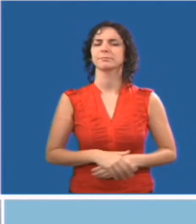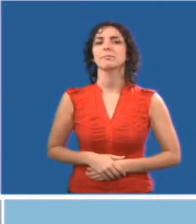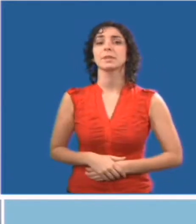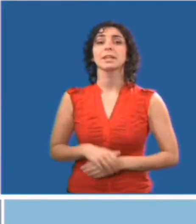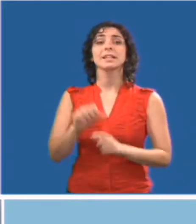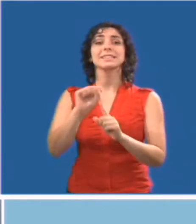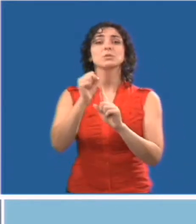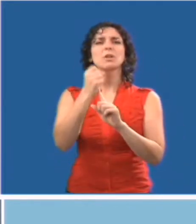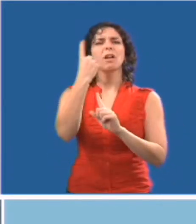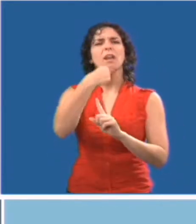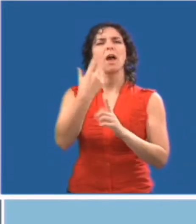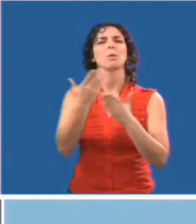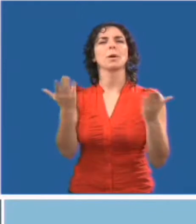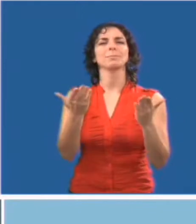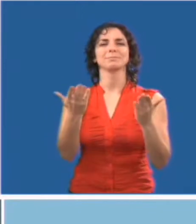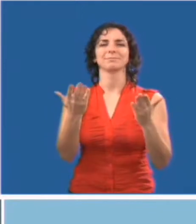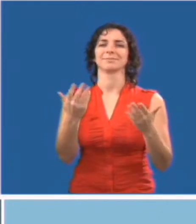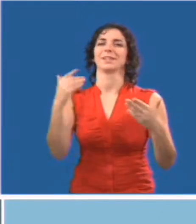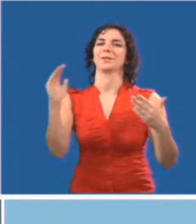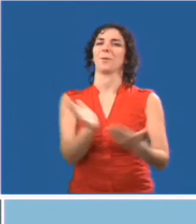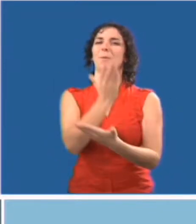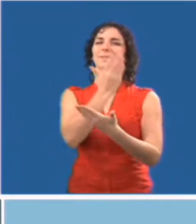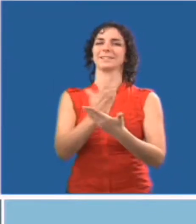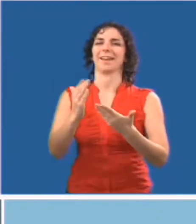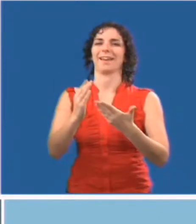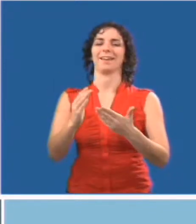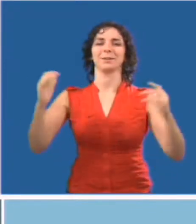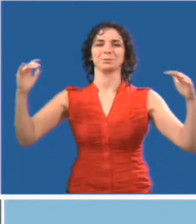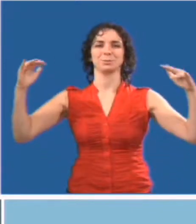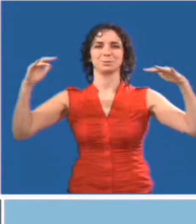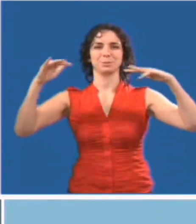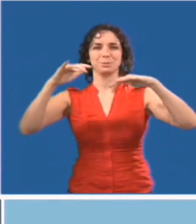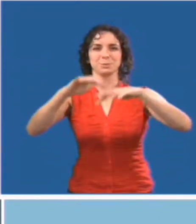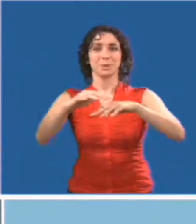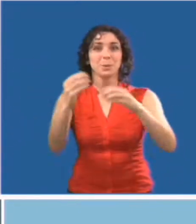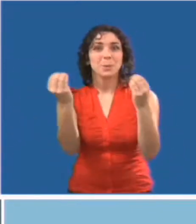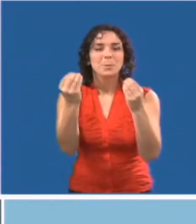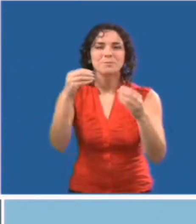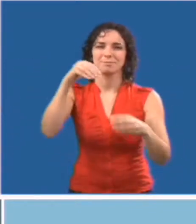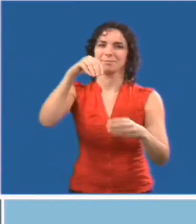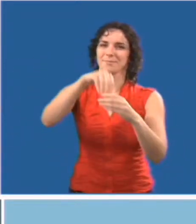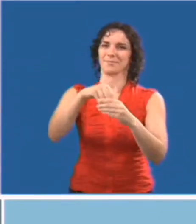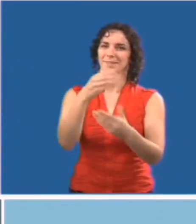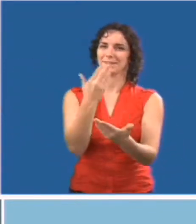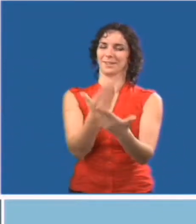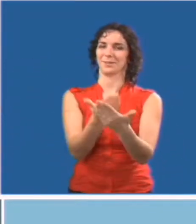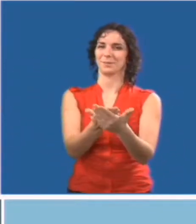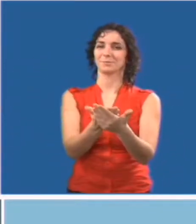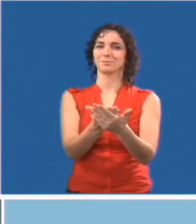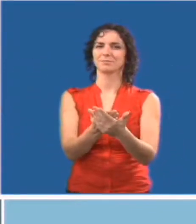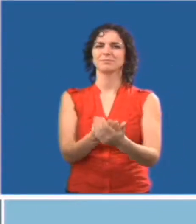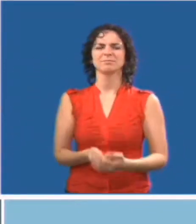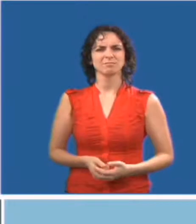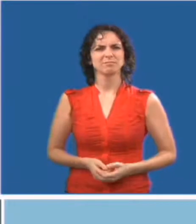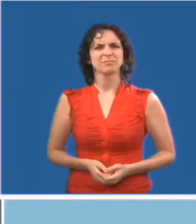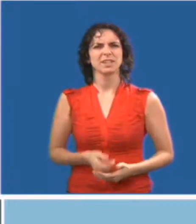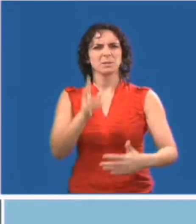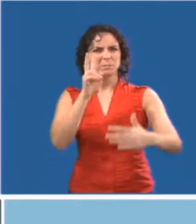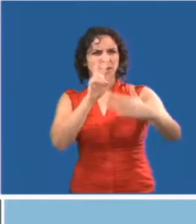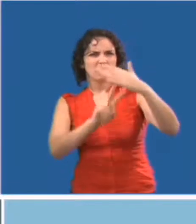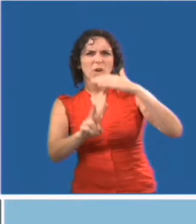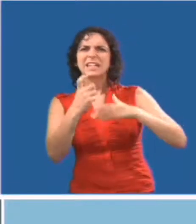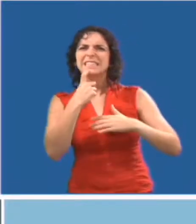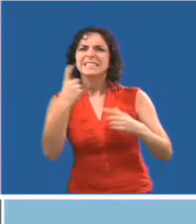Bonjour, ça me fait plaisir de vous voir. Dans le présent scénario, un concert a lieu à l'école. Il est